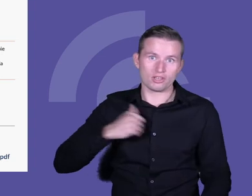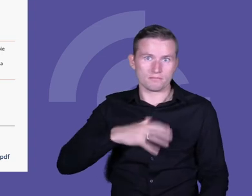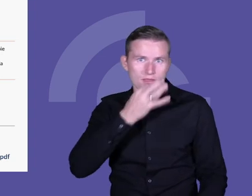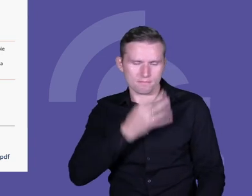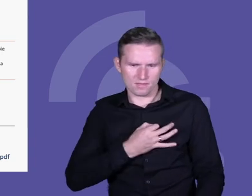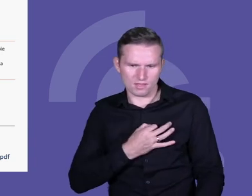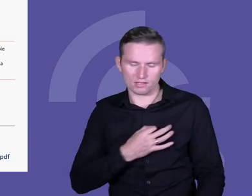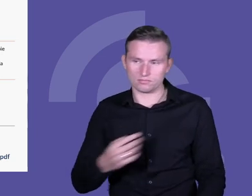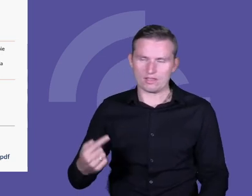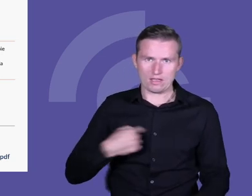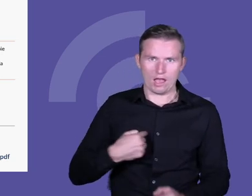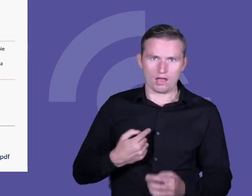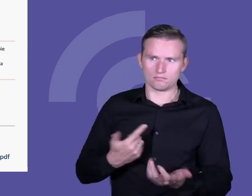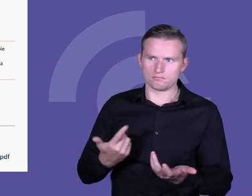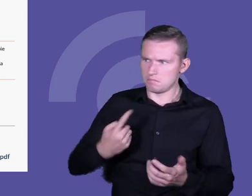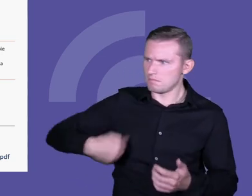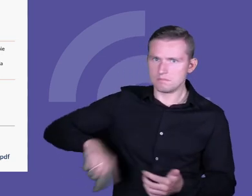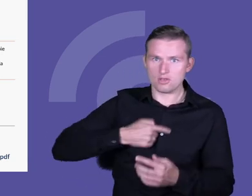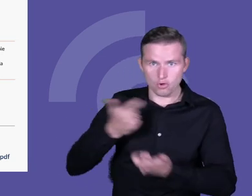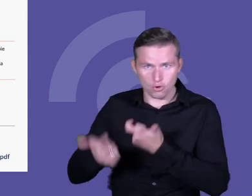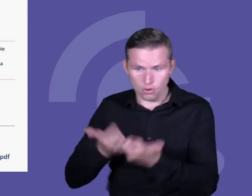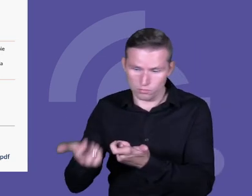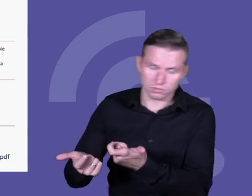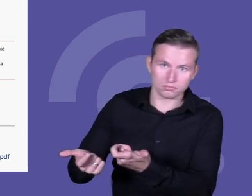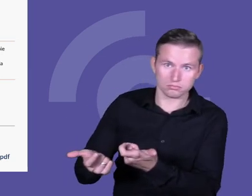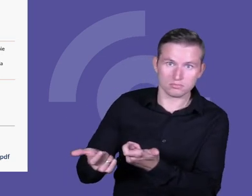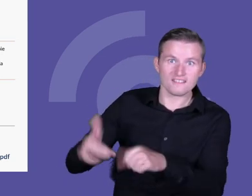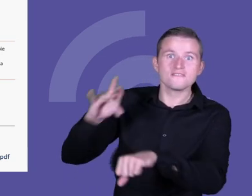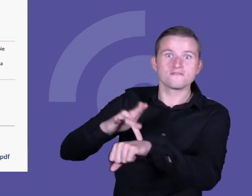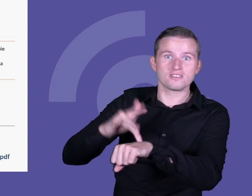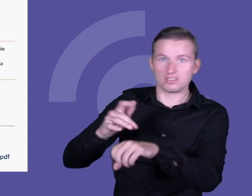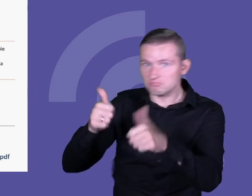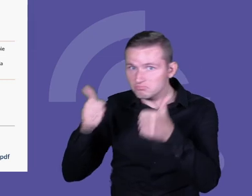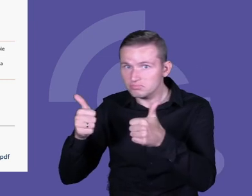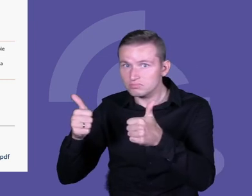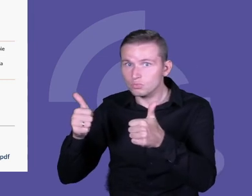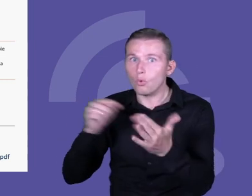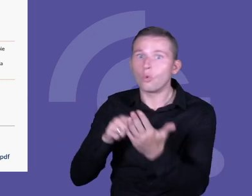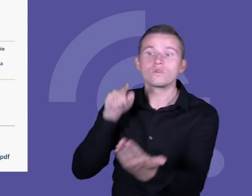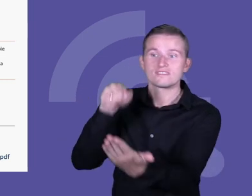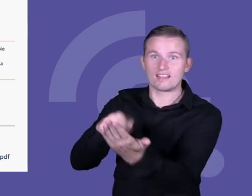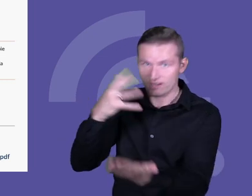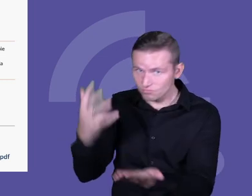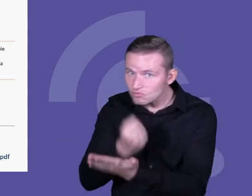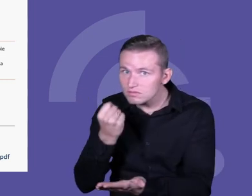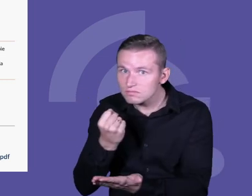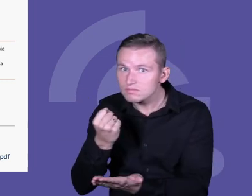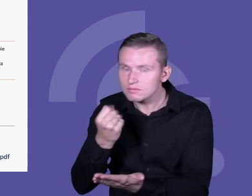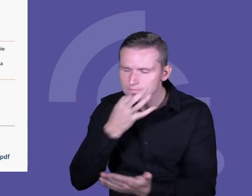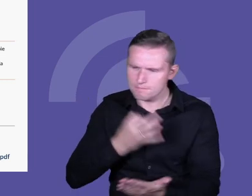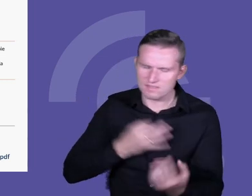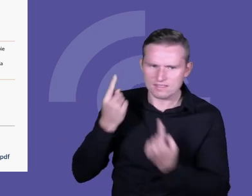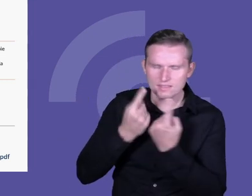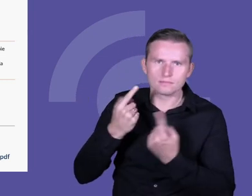to, co robimy, przynosi te rezultaty, o które nam chodziło. Oczywiście takich